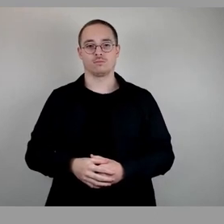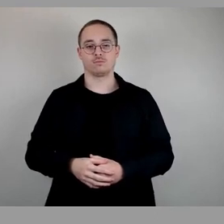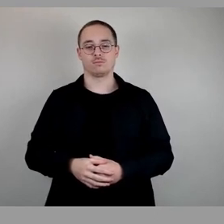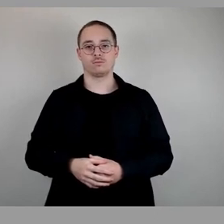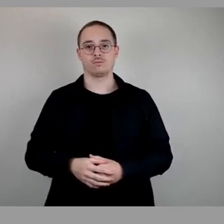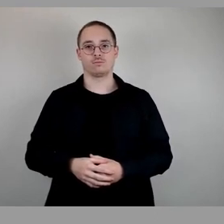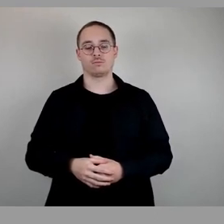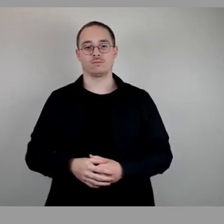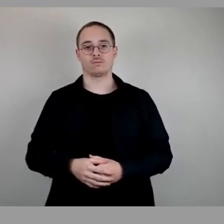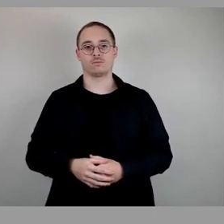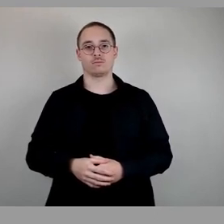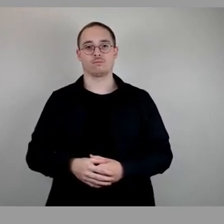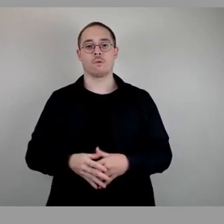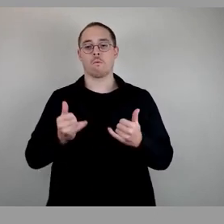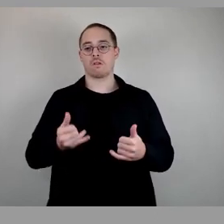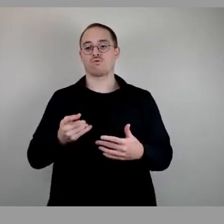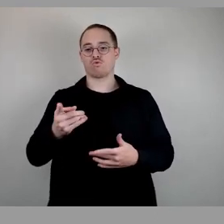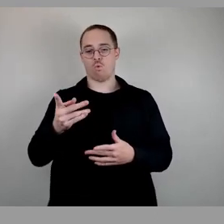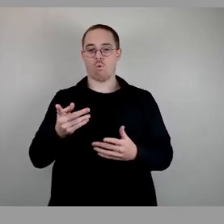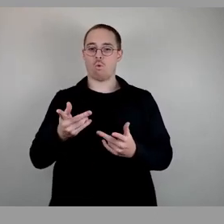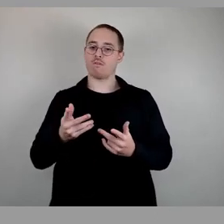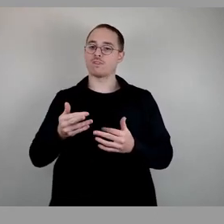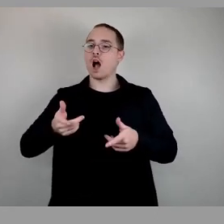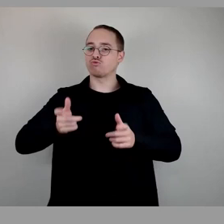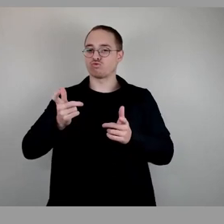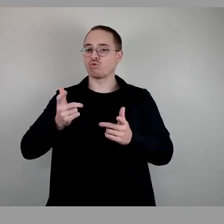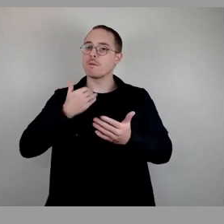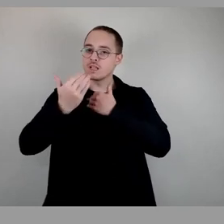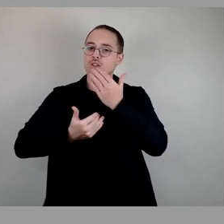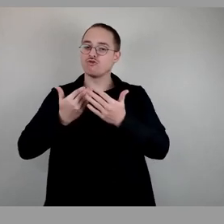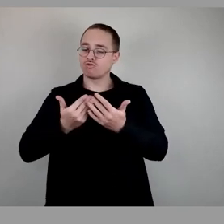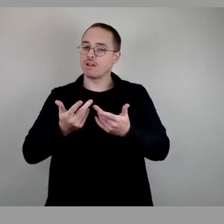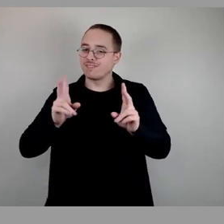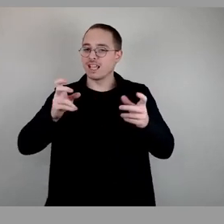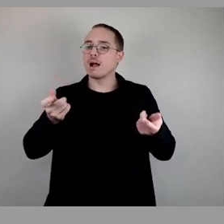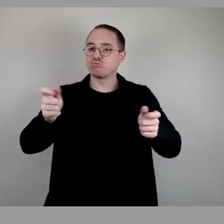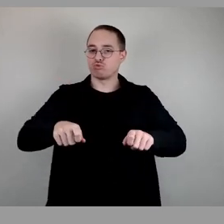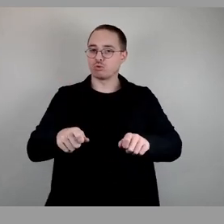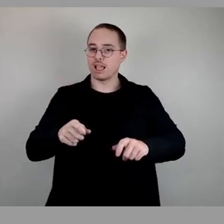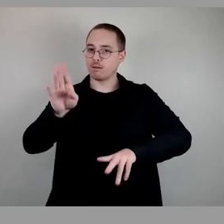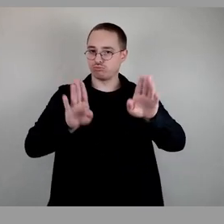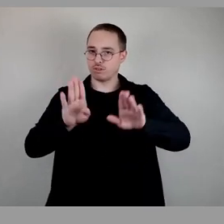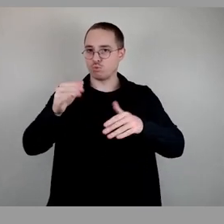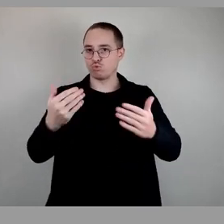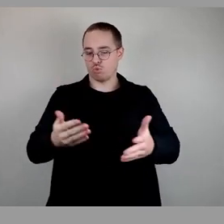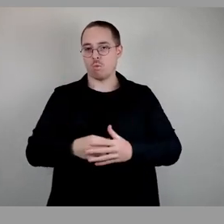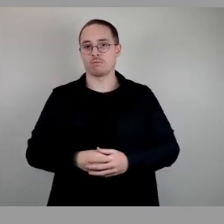kommen über den so geänderten federführenden Ausschussbericht zur Schlussabstimmung. Wer dem zustimmen möchte, den bitte ich jetzt um Stimmzeichen.